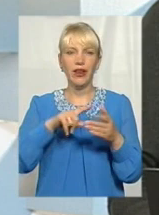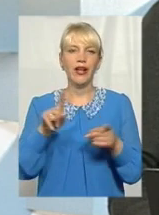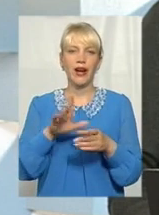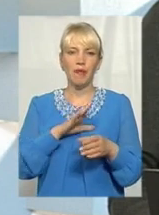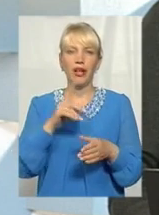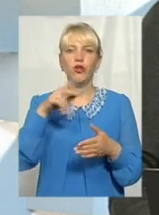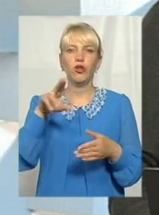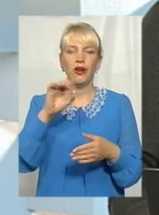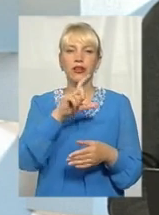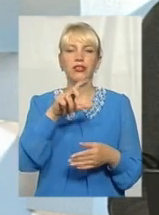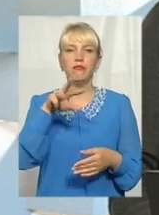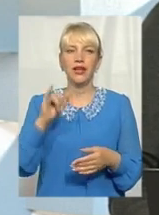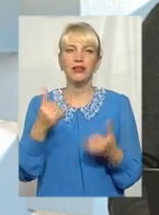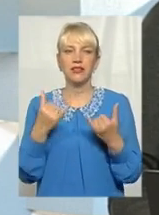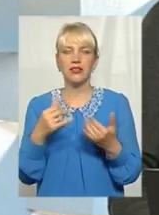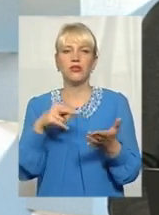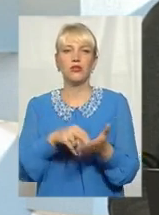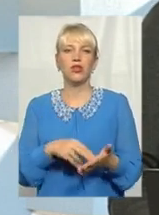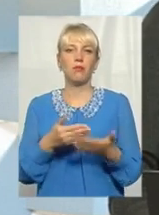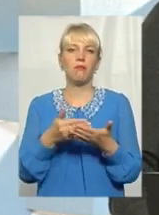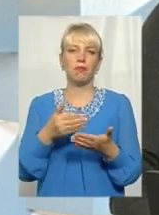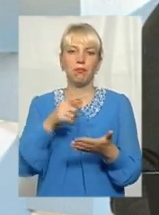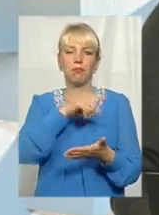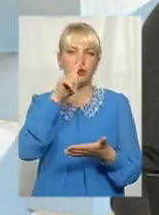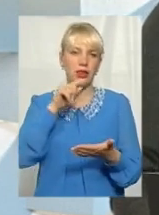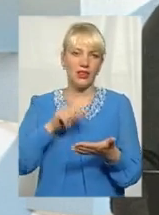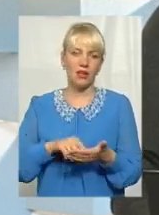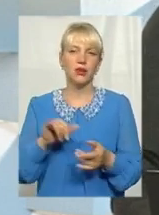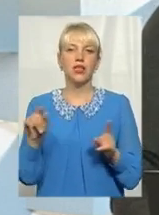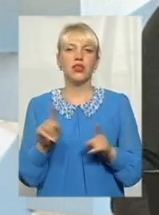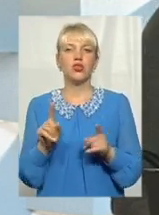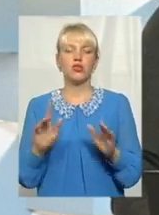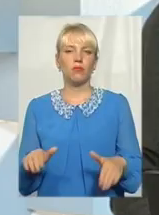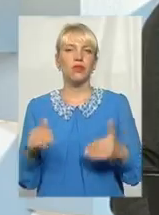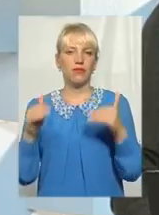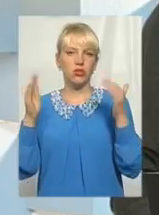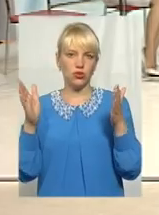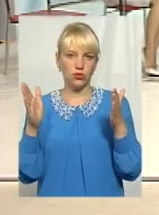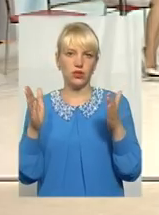засобів масової інформації, зараз стоїть під питанням. І те, що підвищується